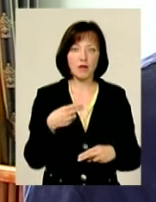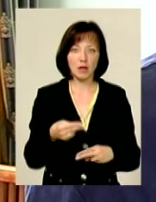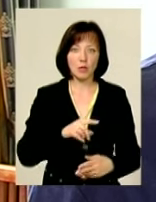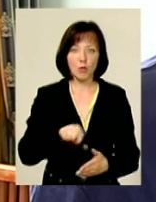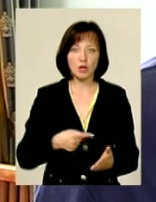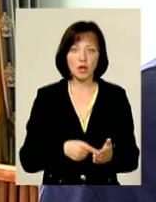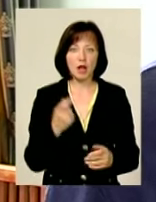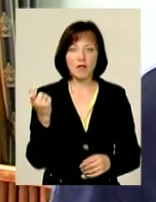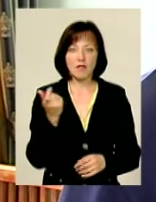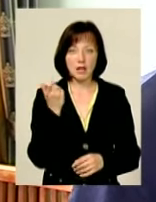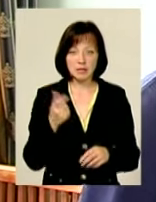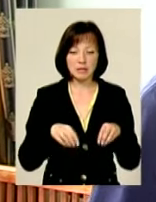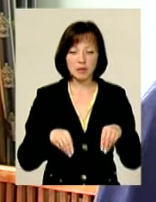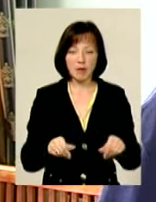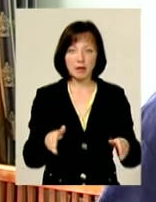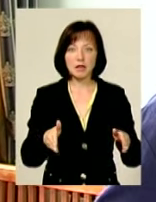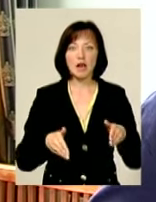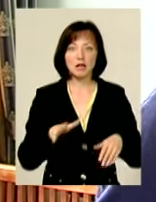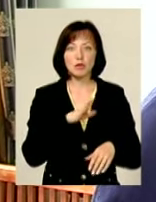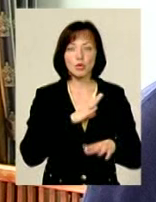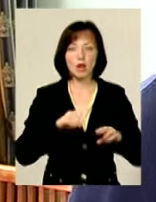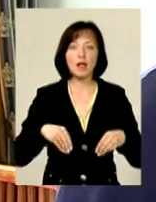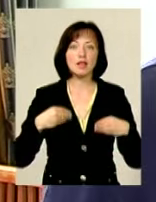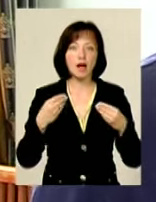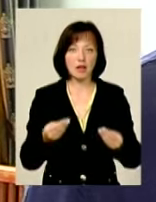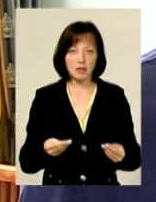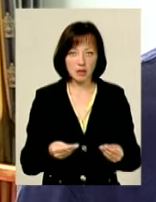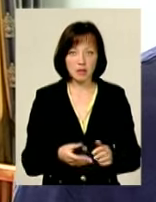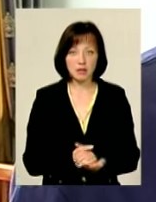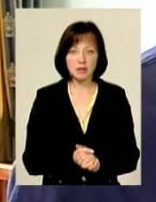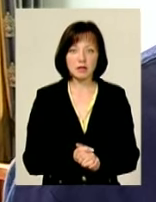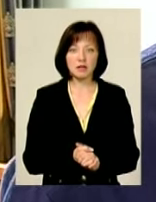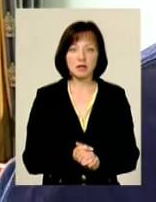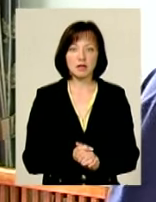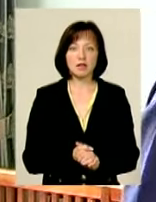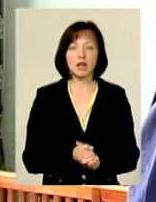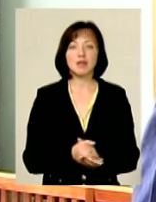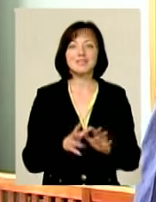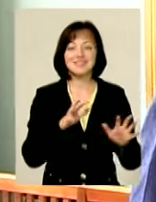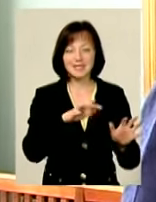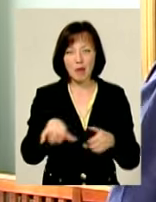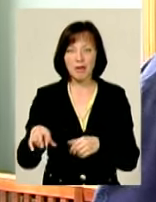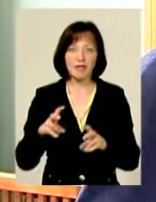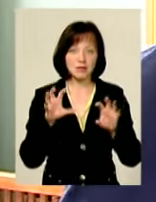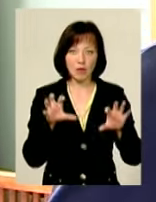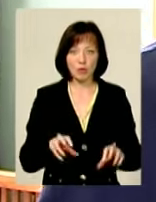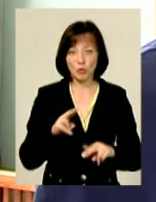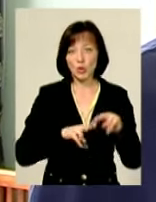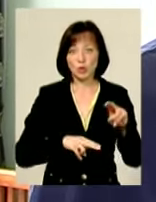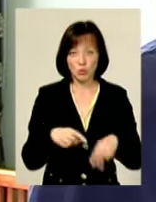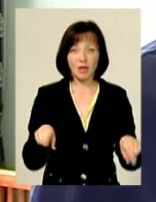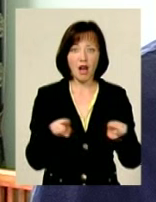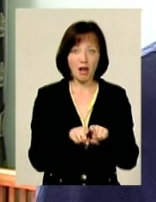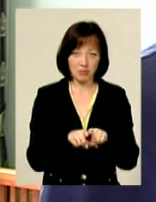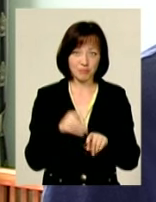комунальну власність ті земельні ділянки, які були надані чи забрані незаконно. Звичайно, будуються це, вони використовують таку